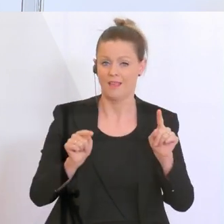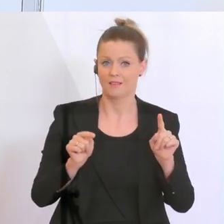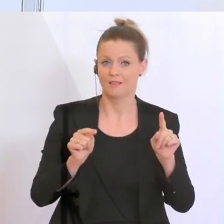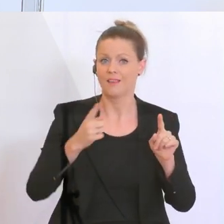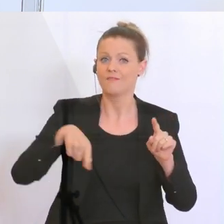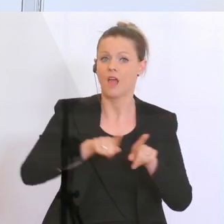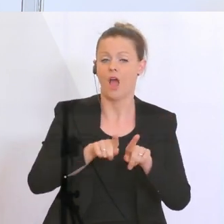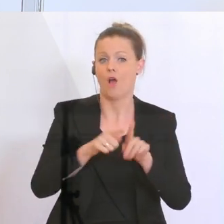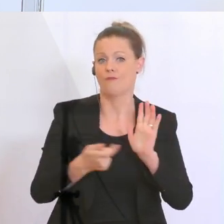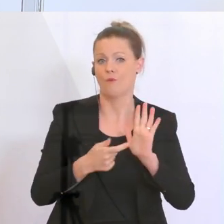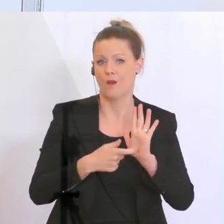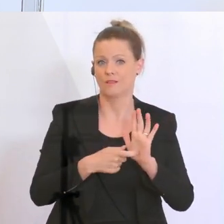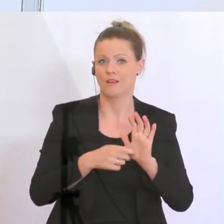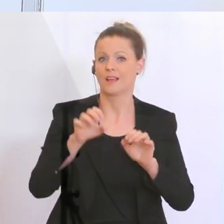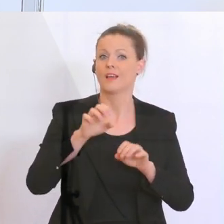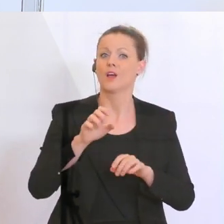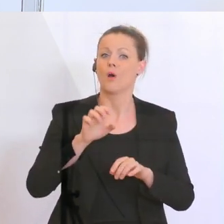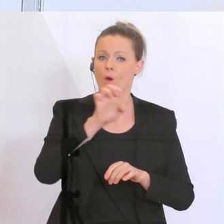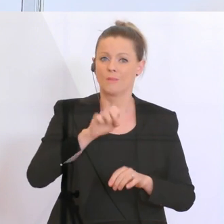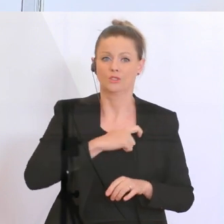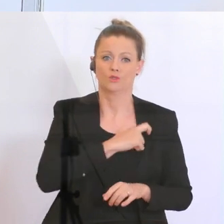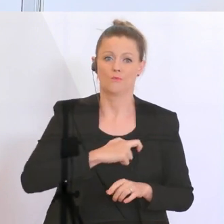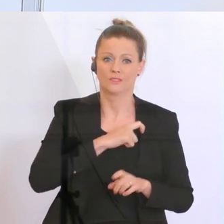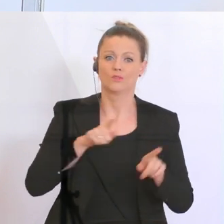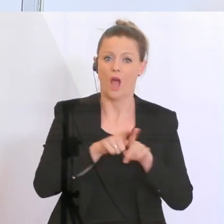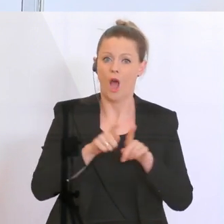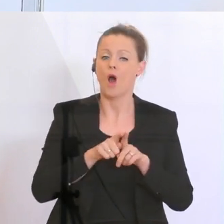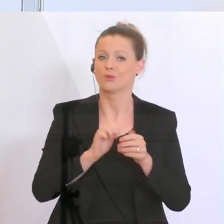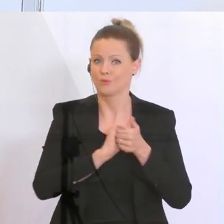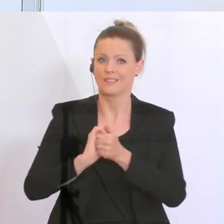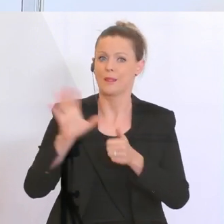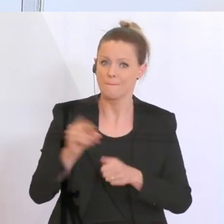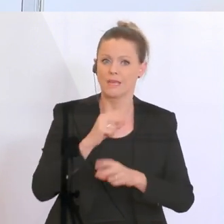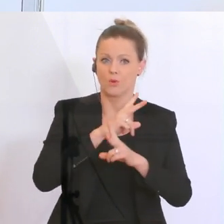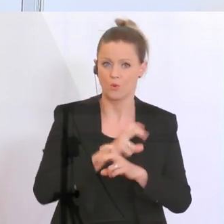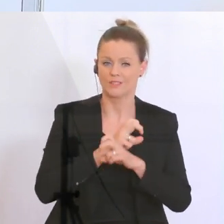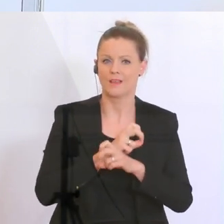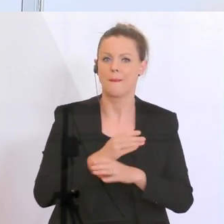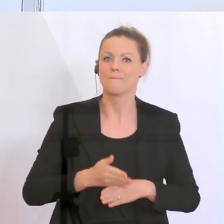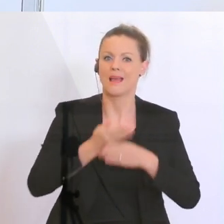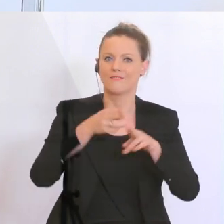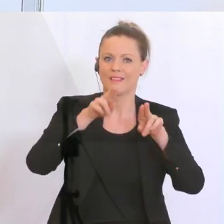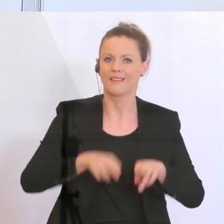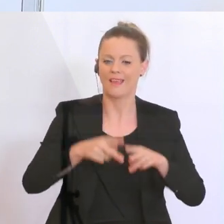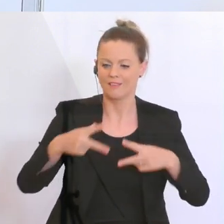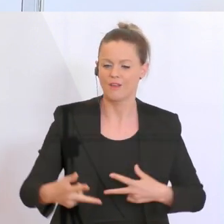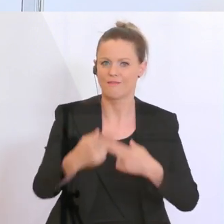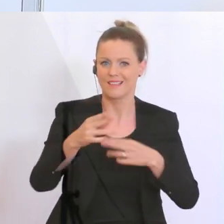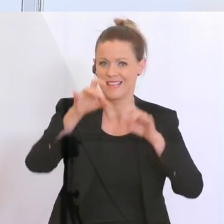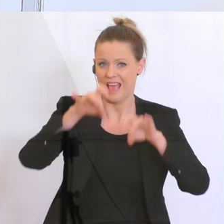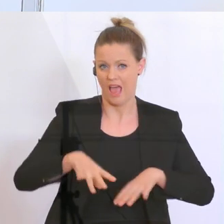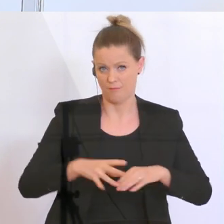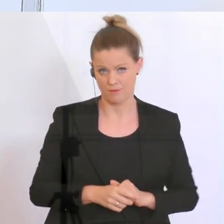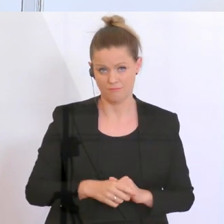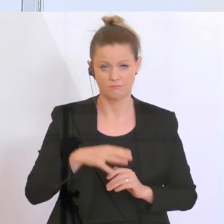die Kommission auch mit Ländern wie Österreich Solidarität zeigt und das Beihilfenrecht temporär aussetzt. Wir müssen ja